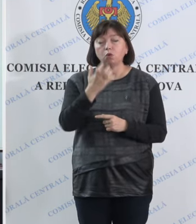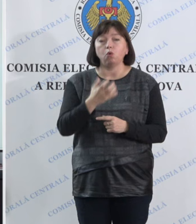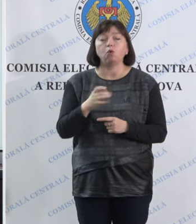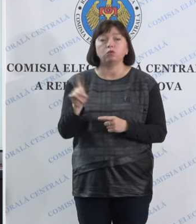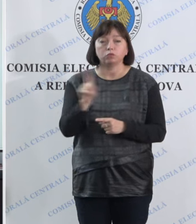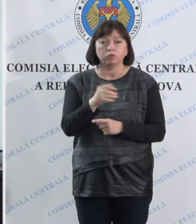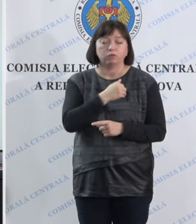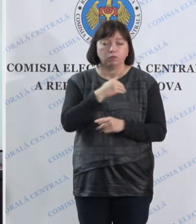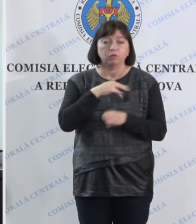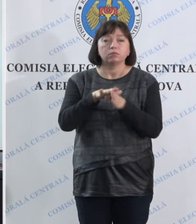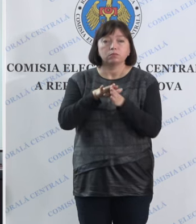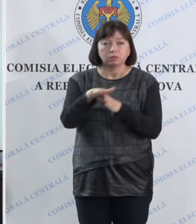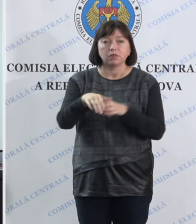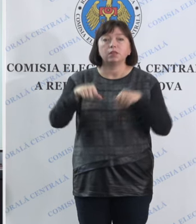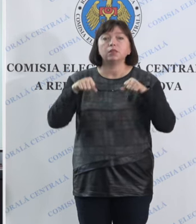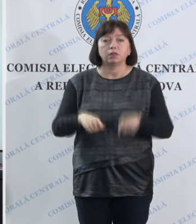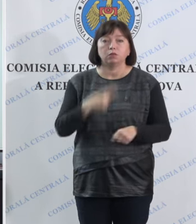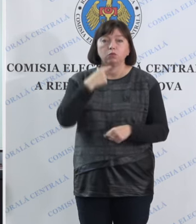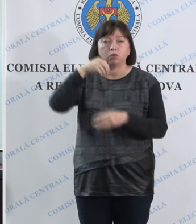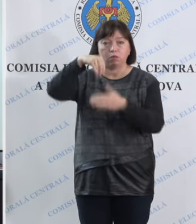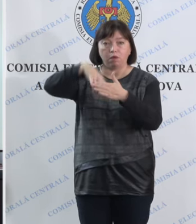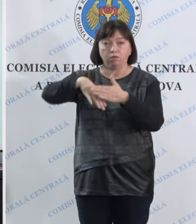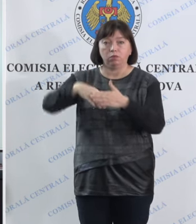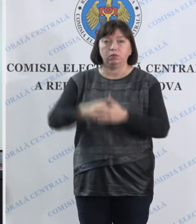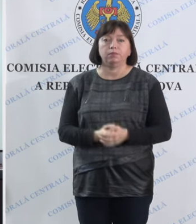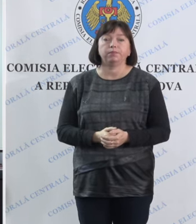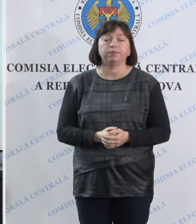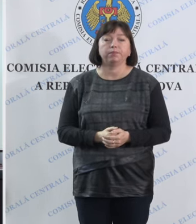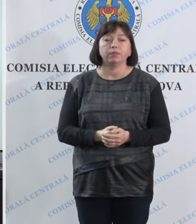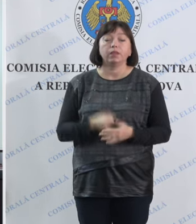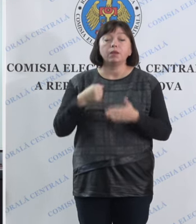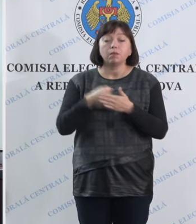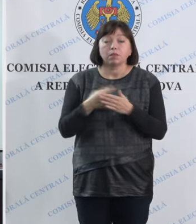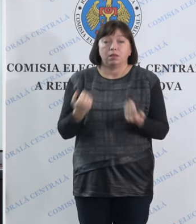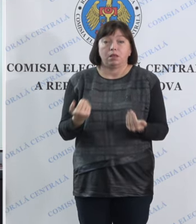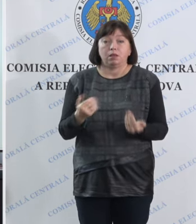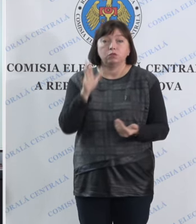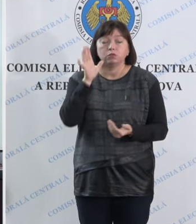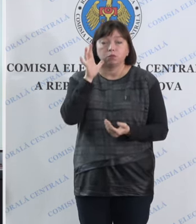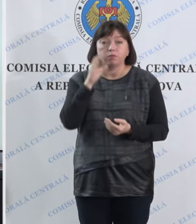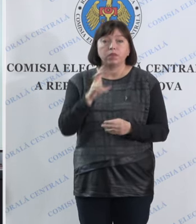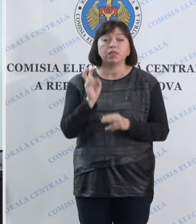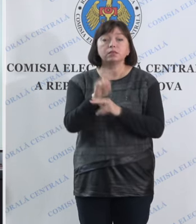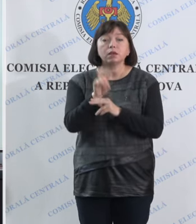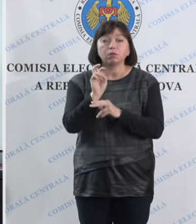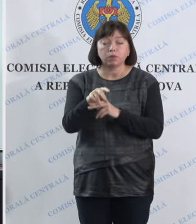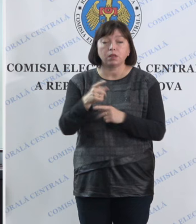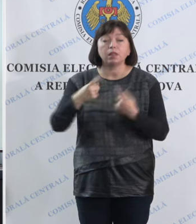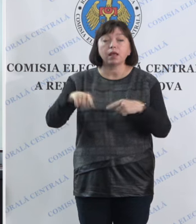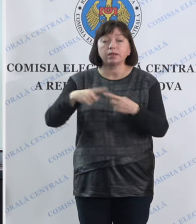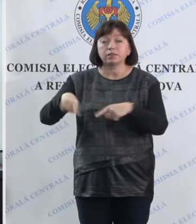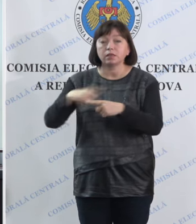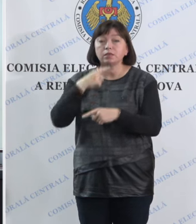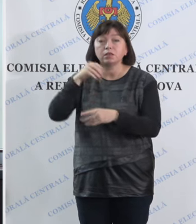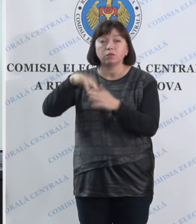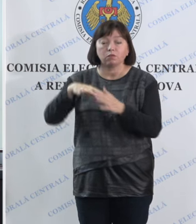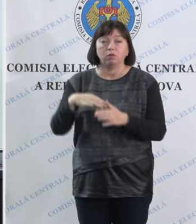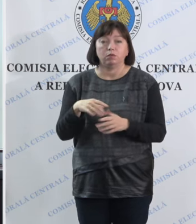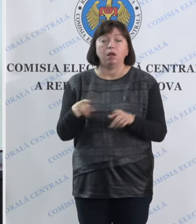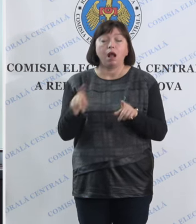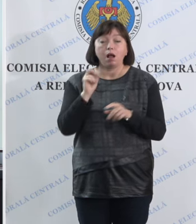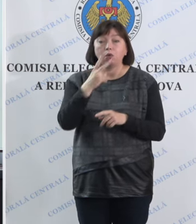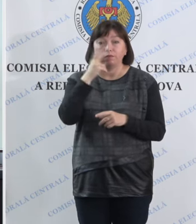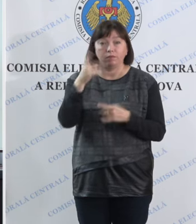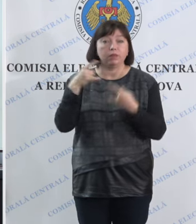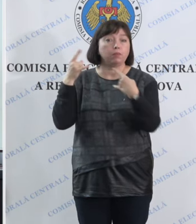-și exercita dreptul lor la vot. Până în acest moment, s-au prezentat la secțiile de votare, așa cum